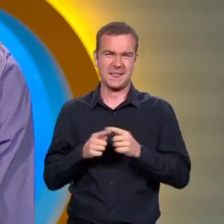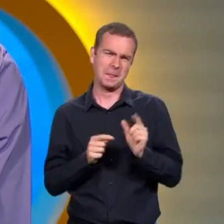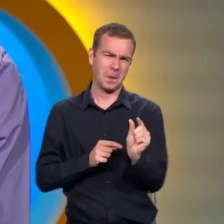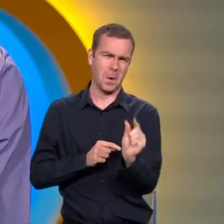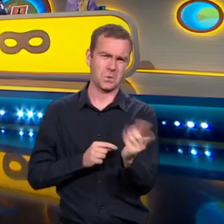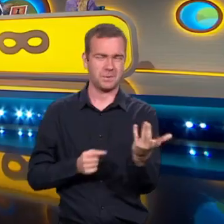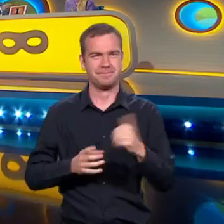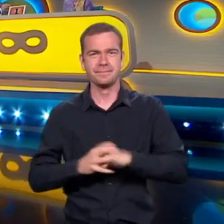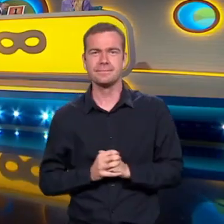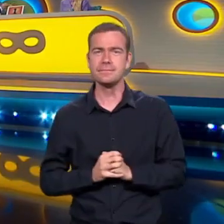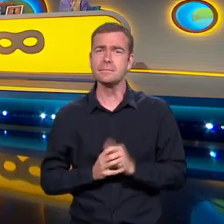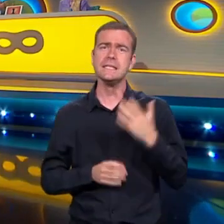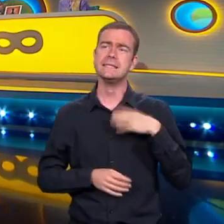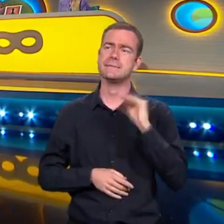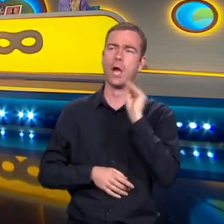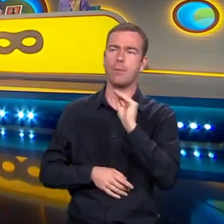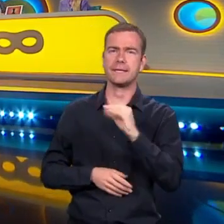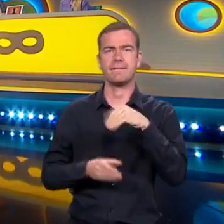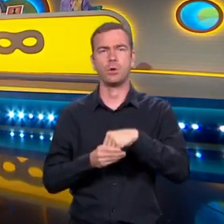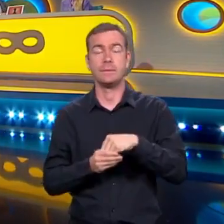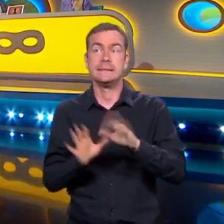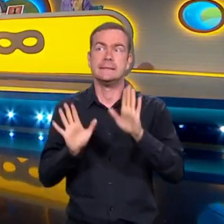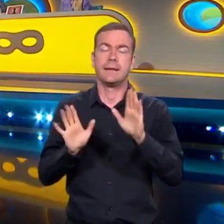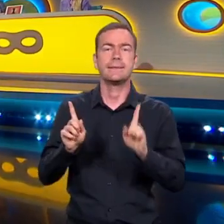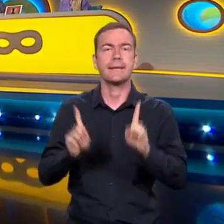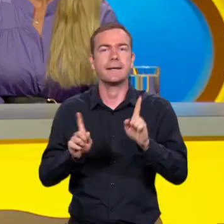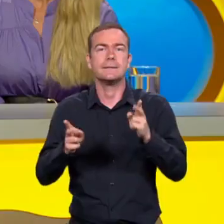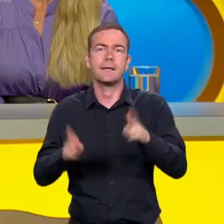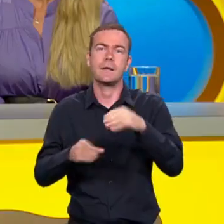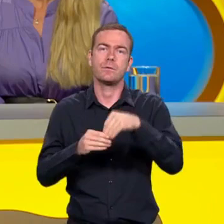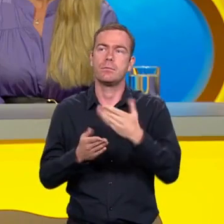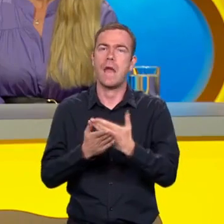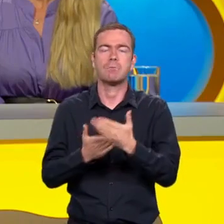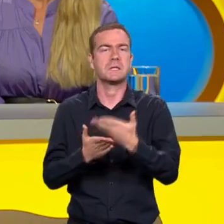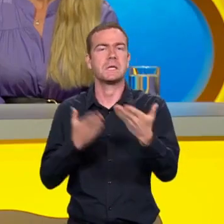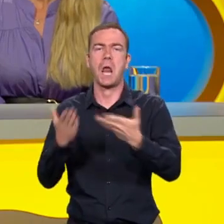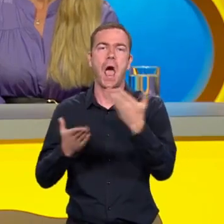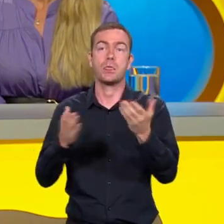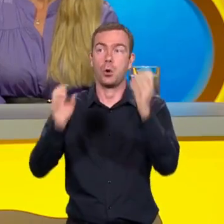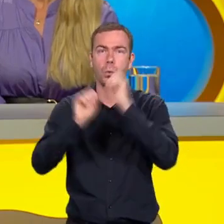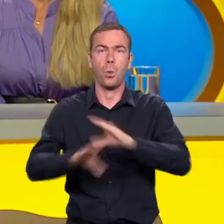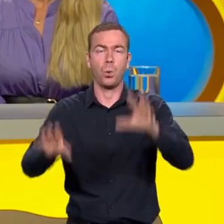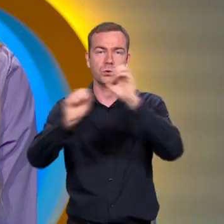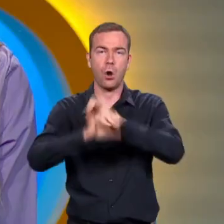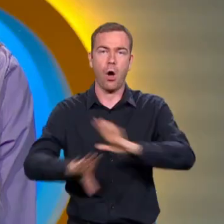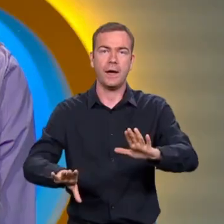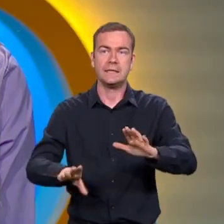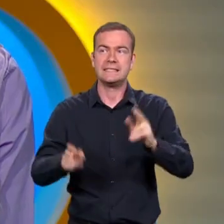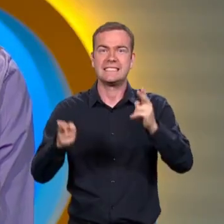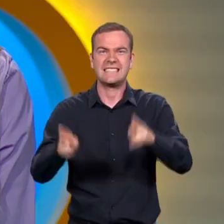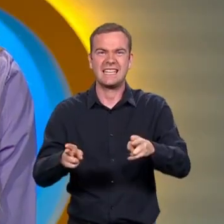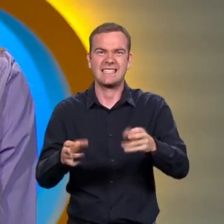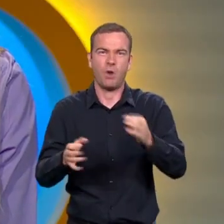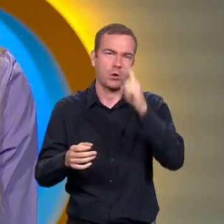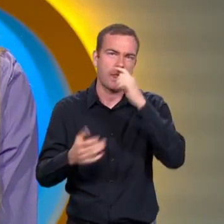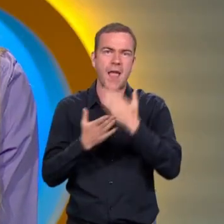Chcem vedieť, či sa, nedaj Bože, niekedy niečo stane, že nie všetko sa podarí podľa predstavu a ten